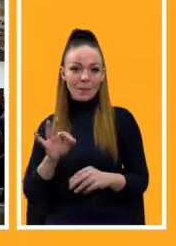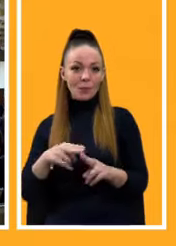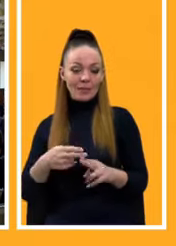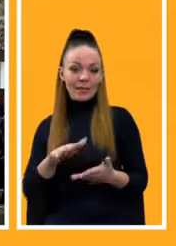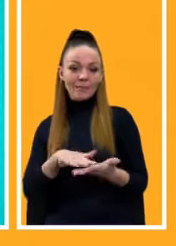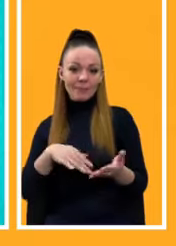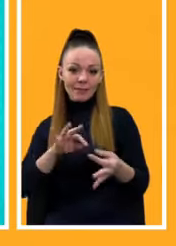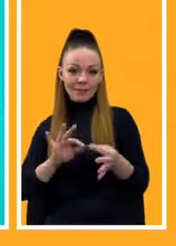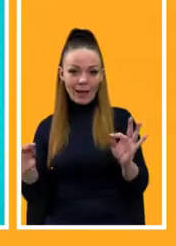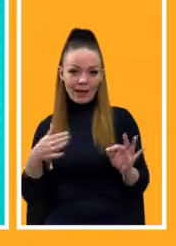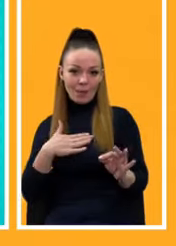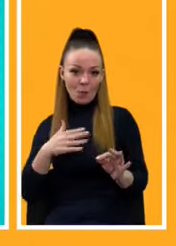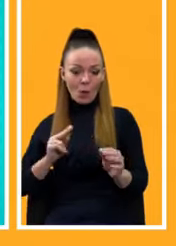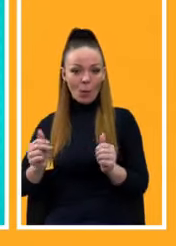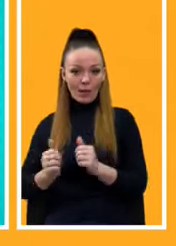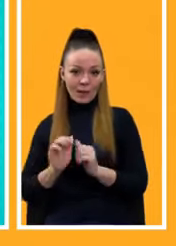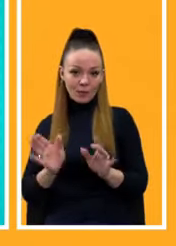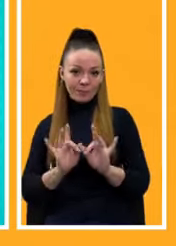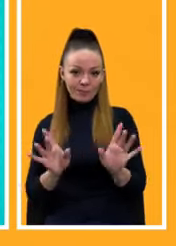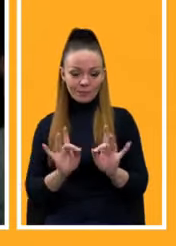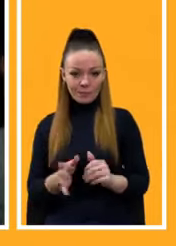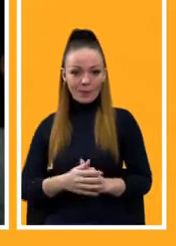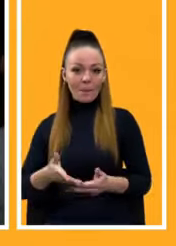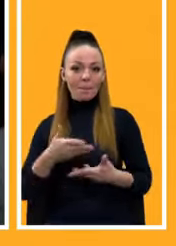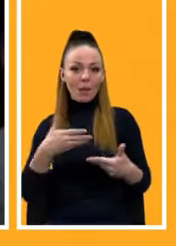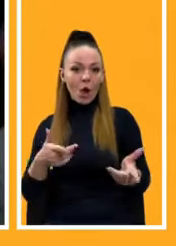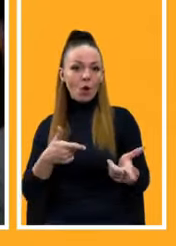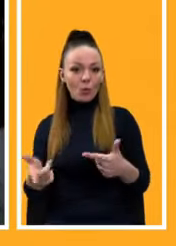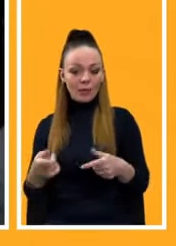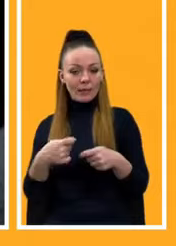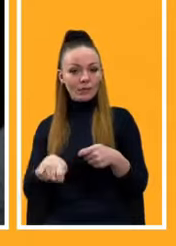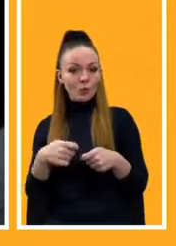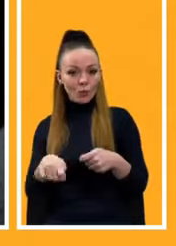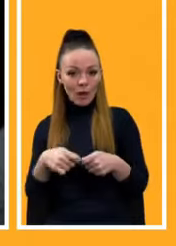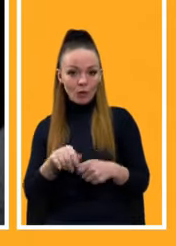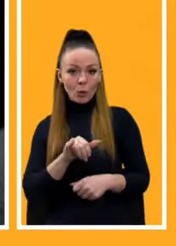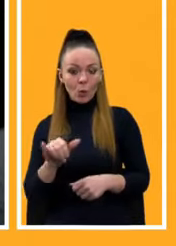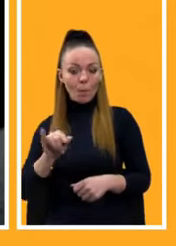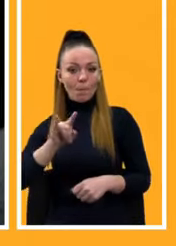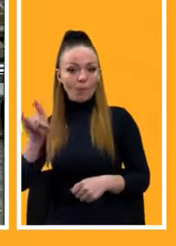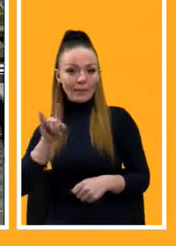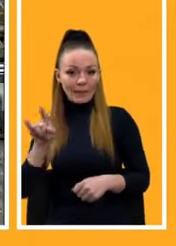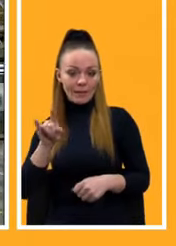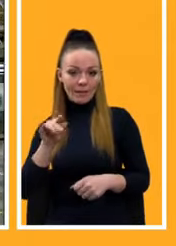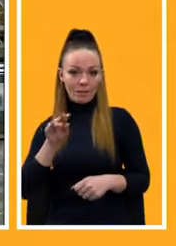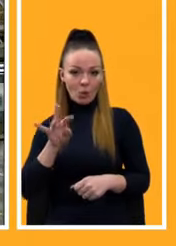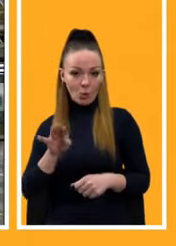колеги обов'язково розкажуть. Ми готові інвестувати у повітряний флот,